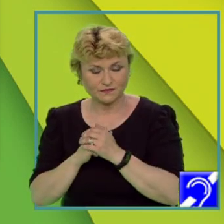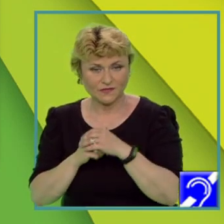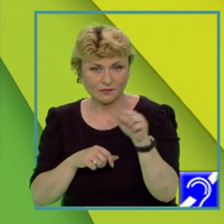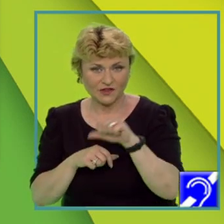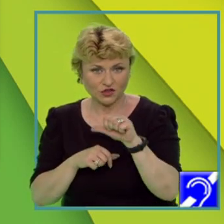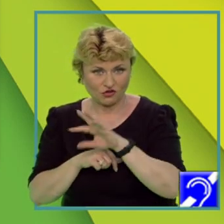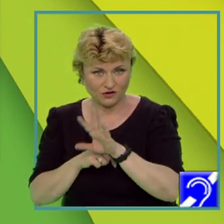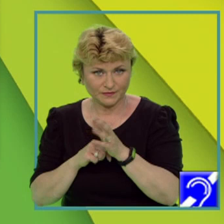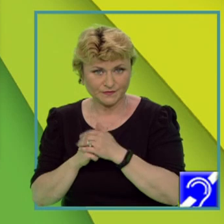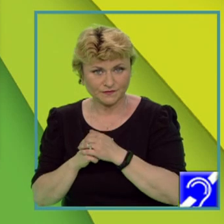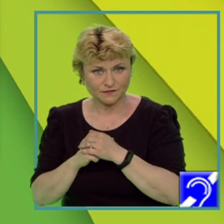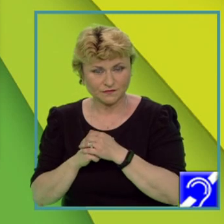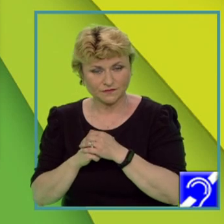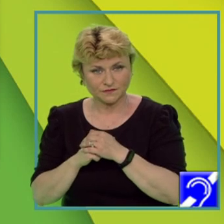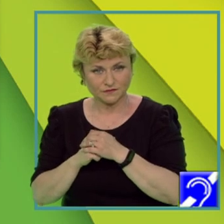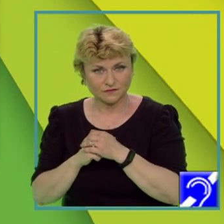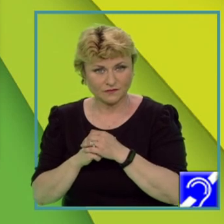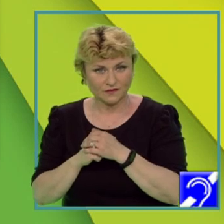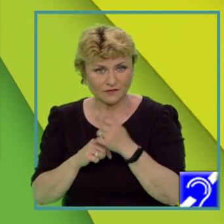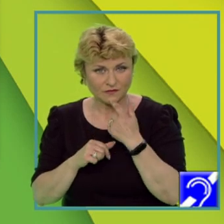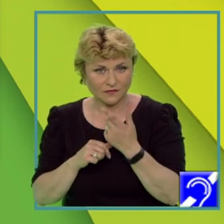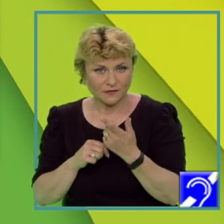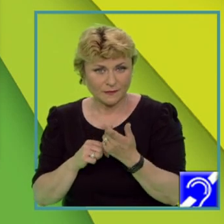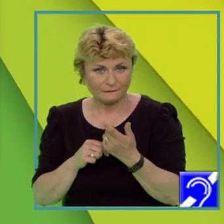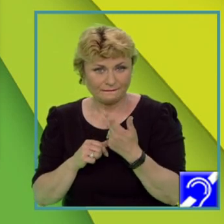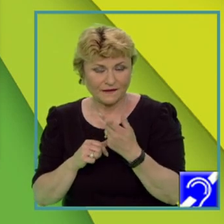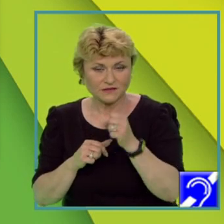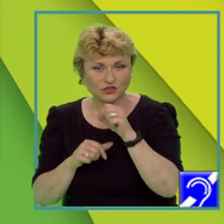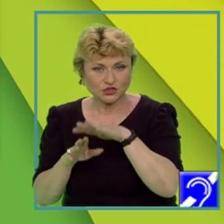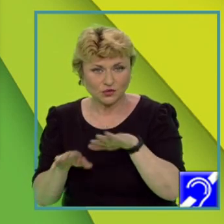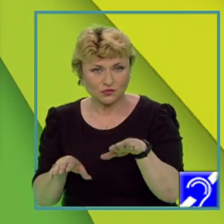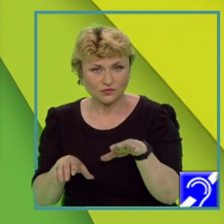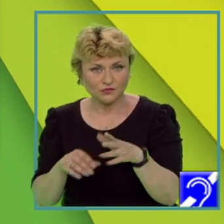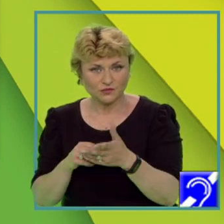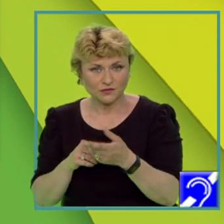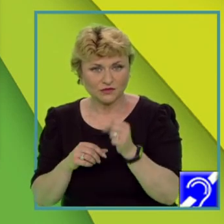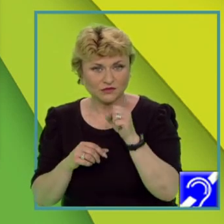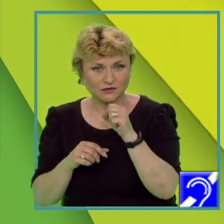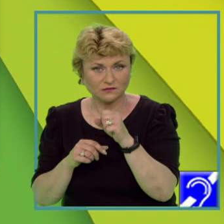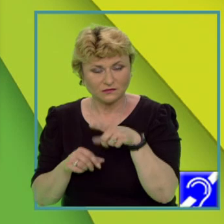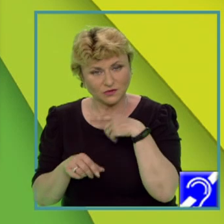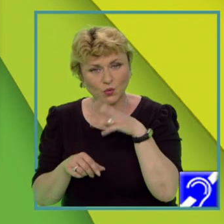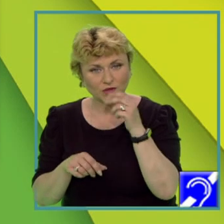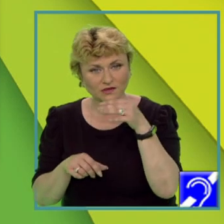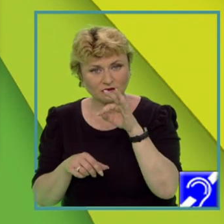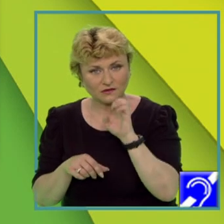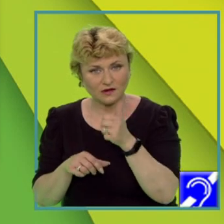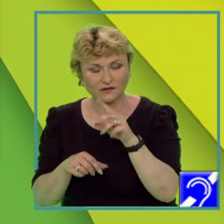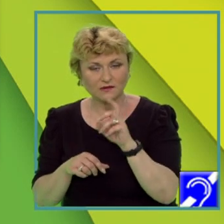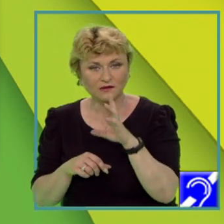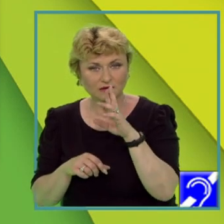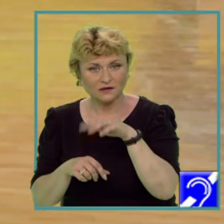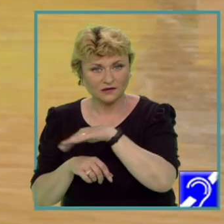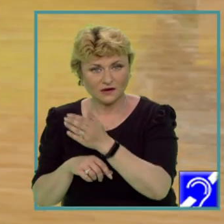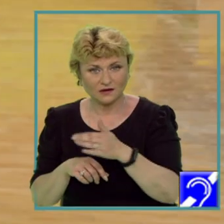Soluri din clasa molisoluri de tip cernoziom și soluri bălane se găsesc în unitatea de relief, marcată pe